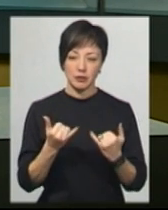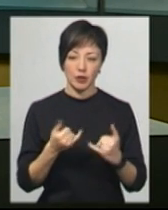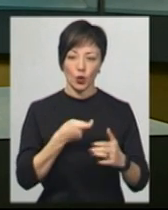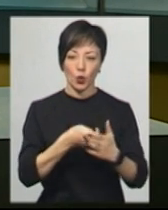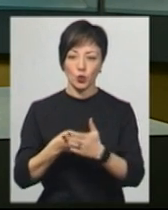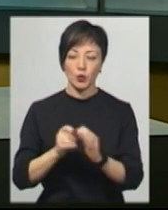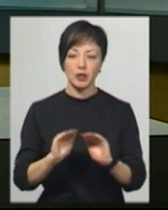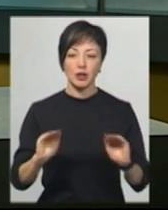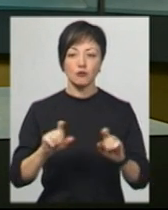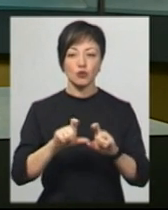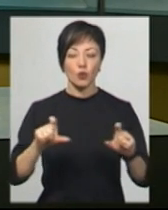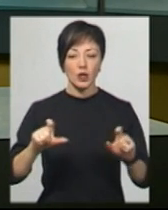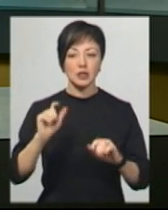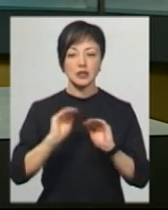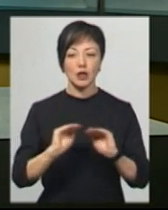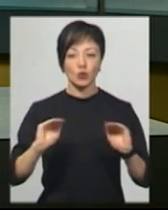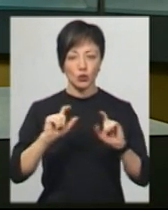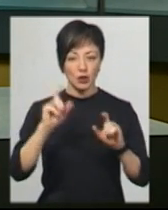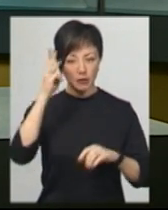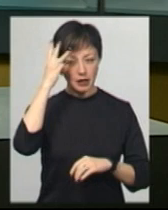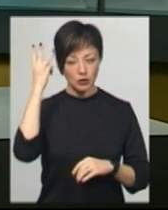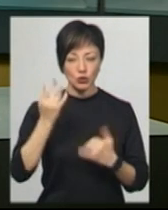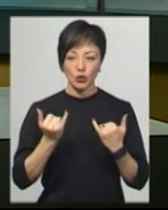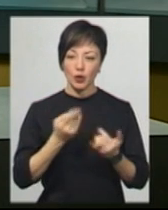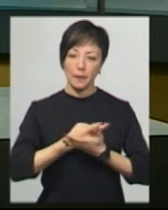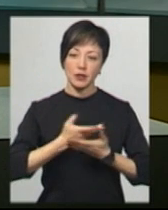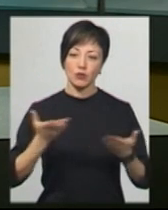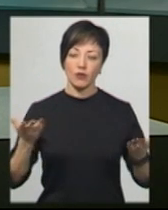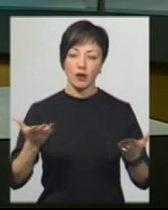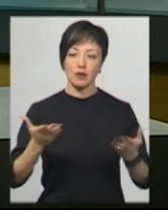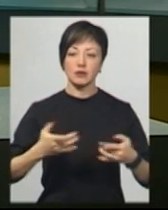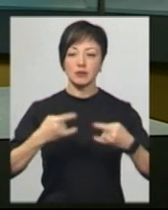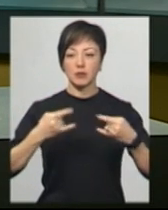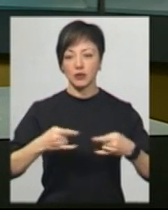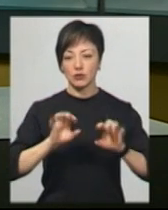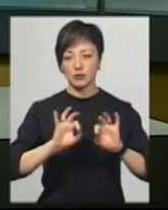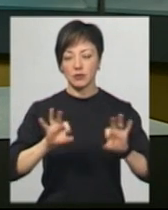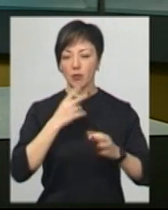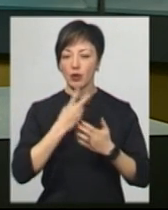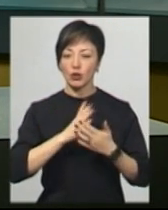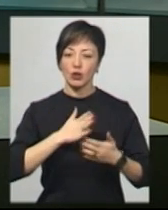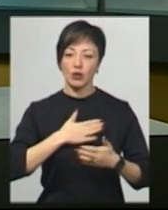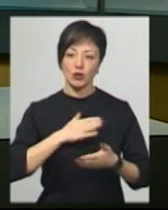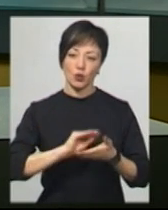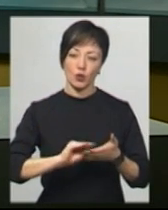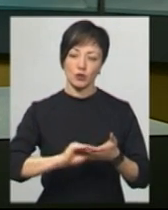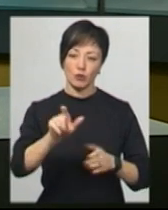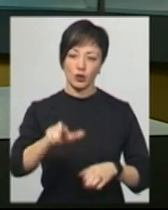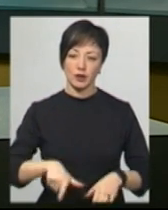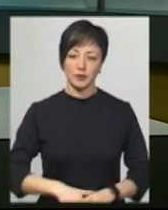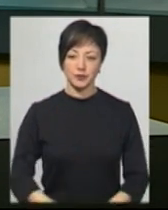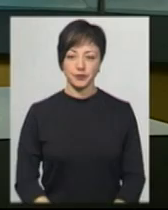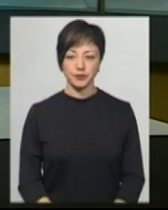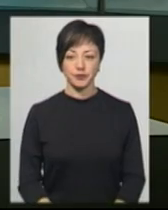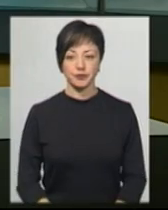годують дітей у школах та садочках обласного центру, сьогодні презентували засобом масової інформації. Бачила оновлене меню знімальна група